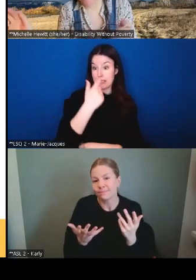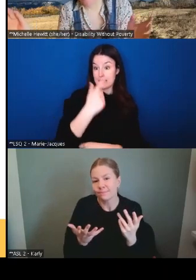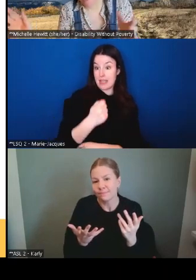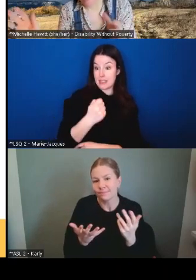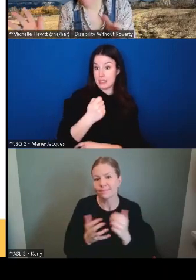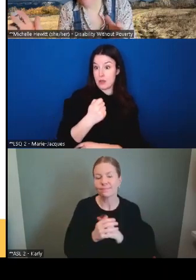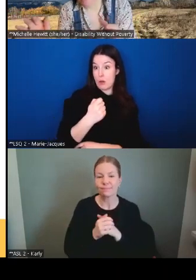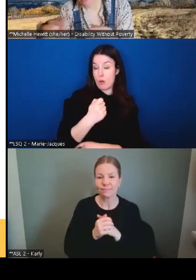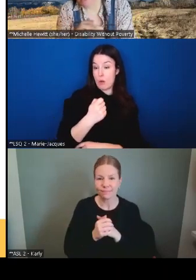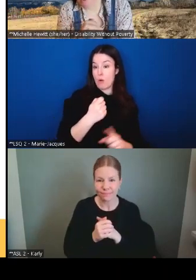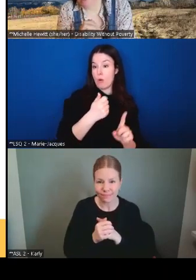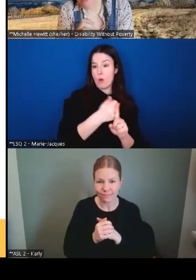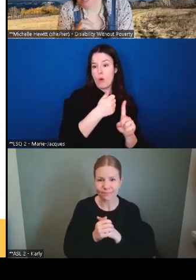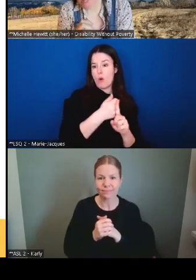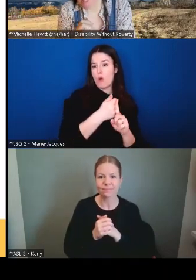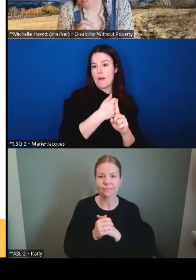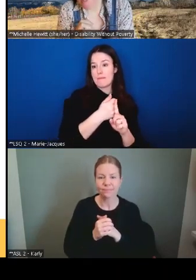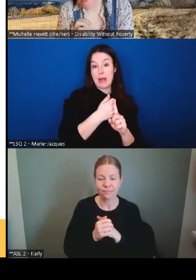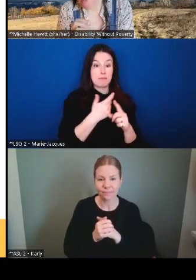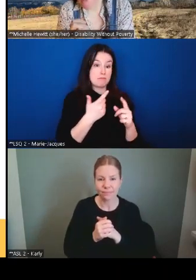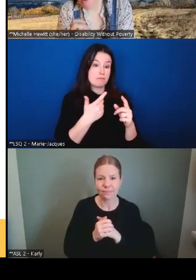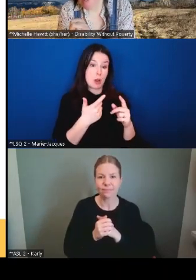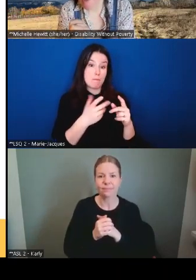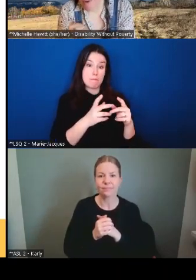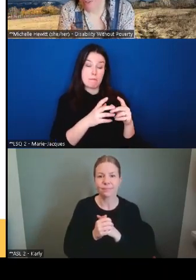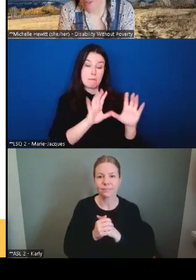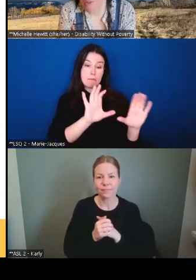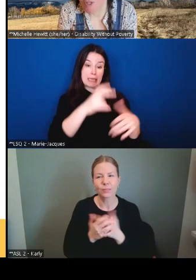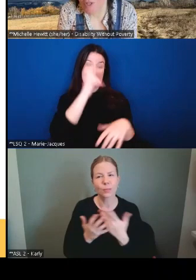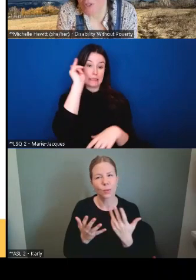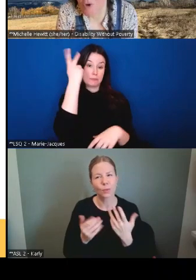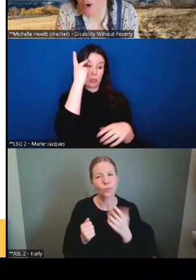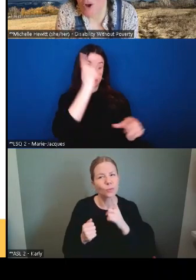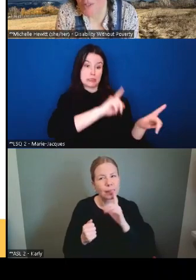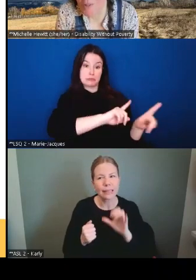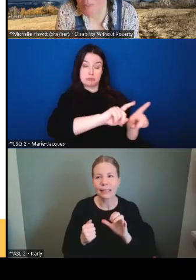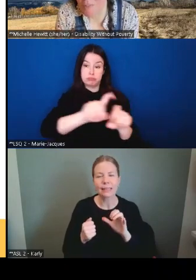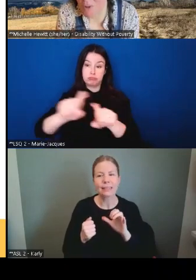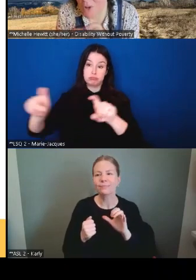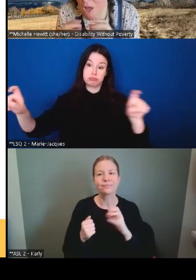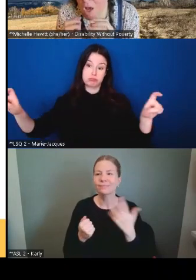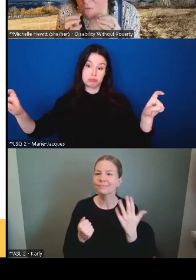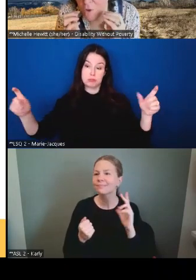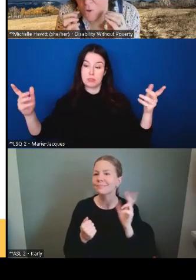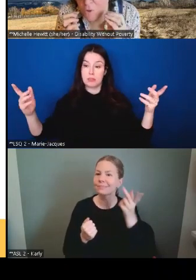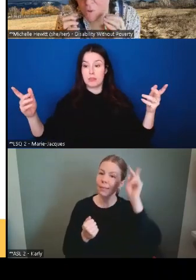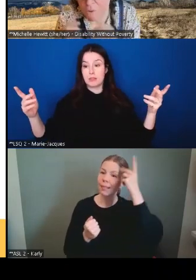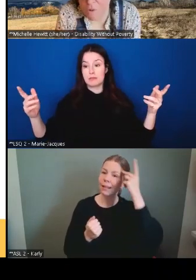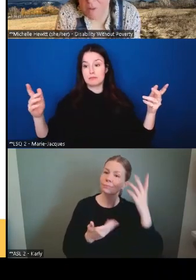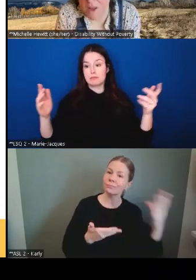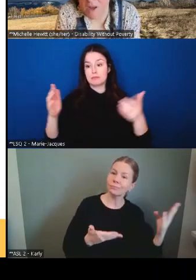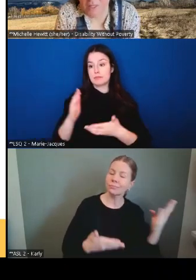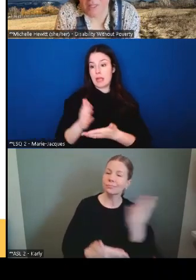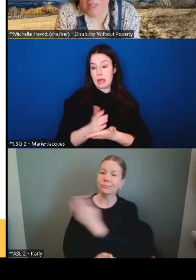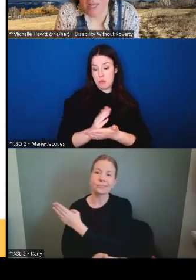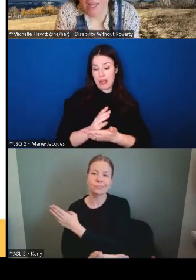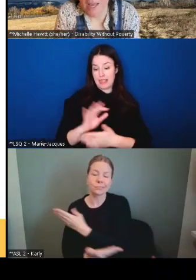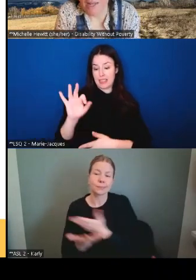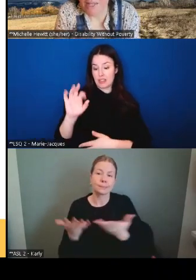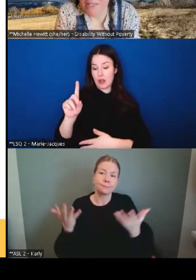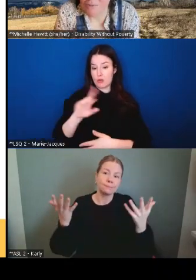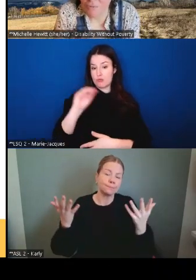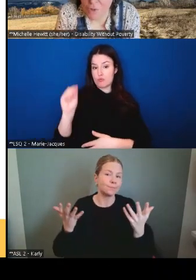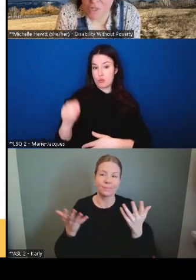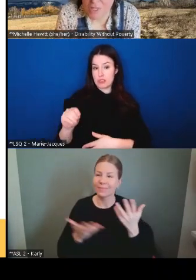avaient toutes sortes de couleurs. Alors, la moyenne était de 91 %, mais cette révolution a fait